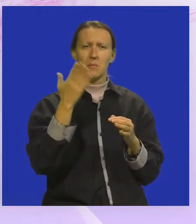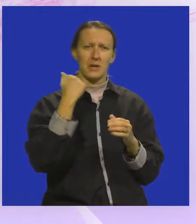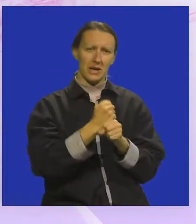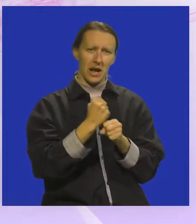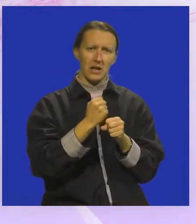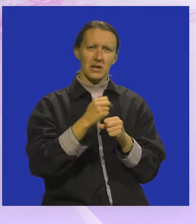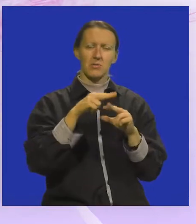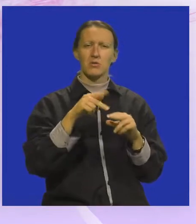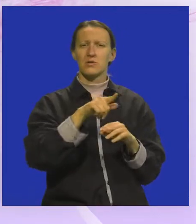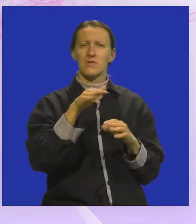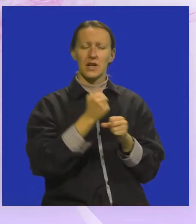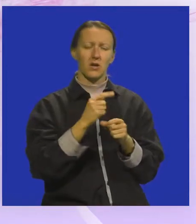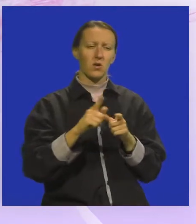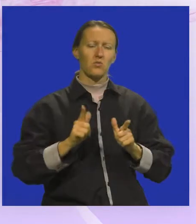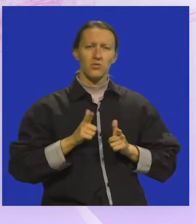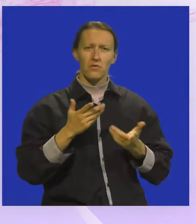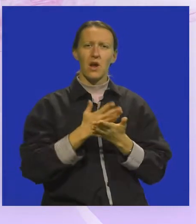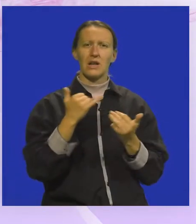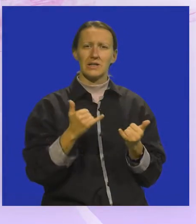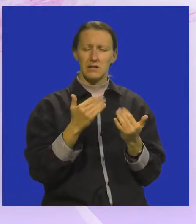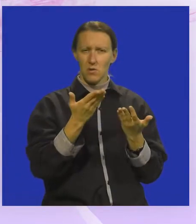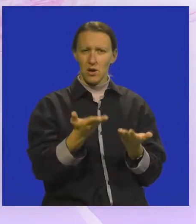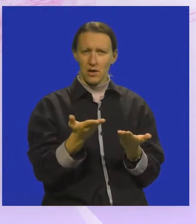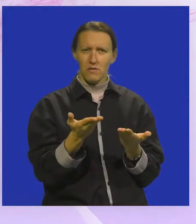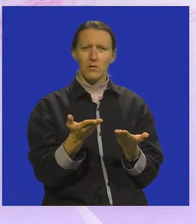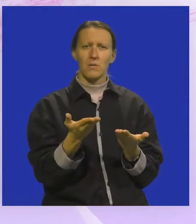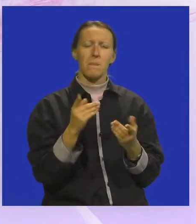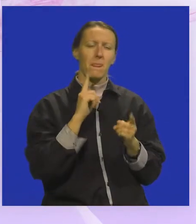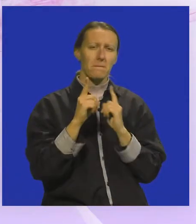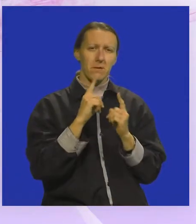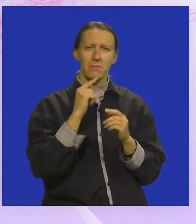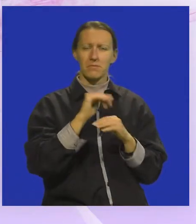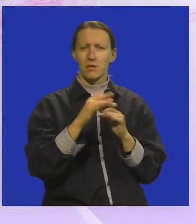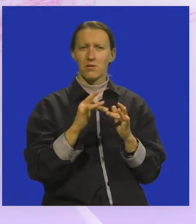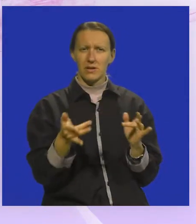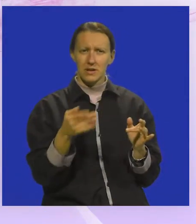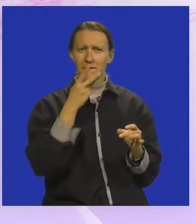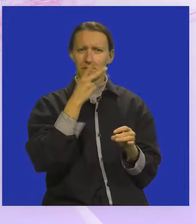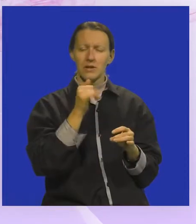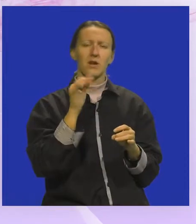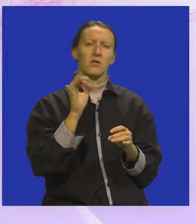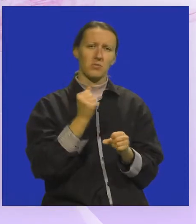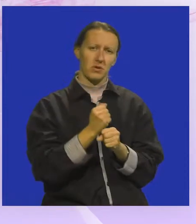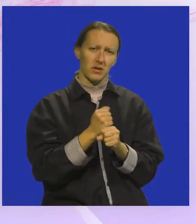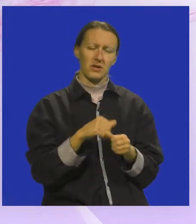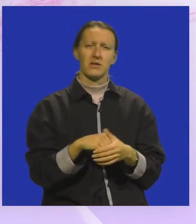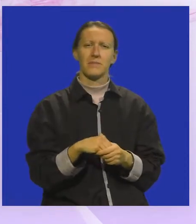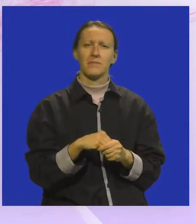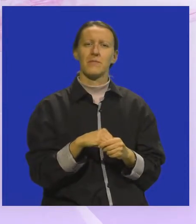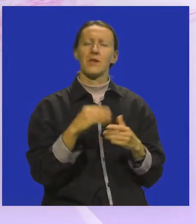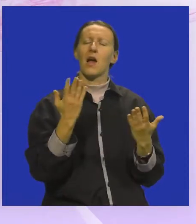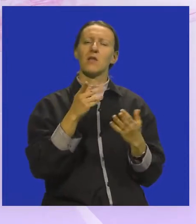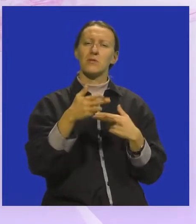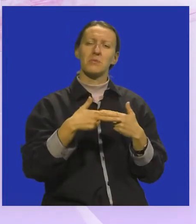prije radili, međutim, to se uvijek radilo u živo, ali sad smo evo probali i online i vidjeli da je jako dobro funkcionira. Kako ste